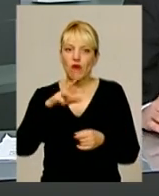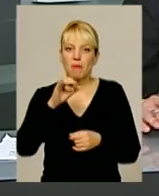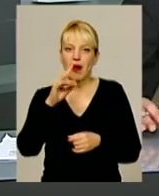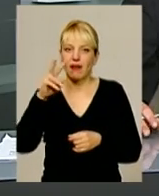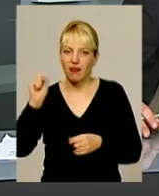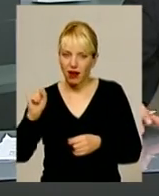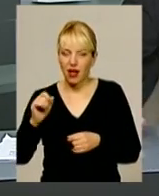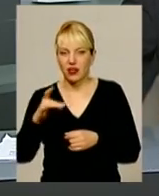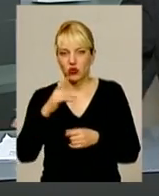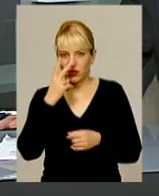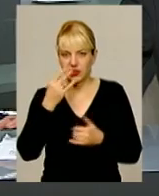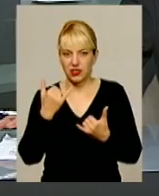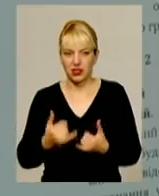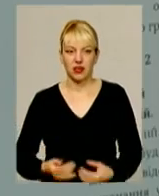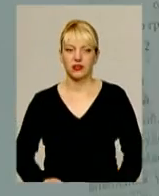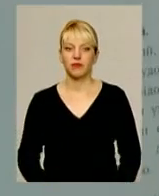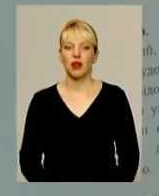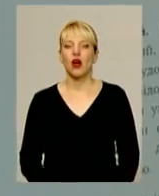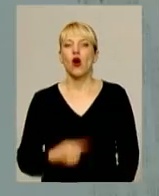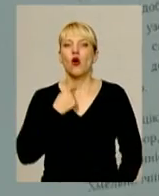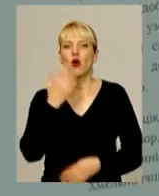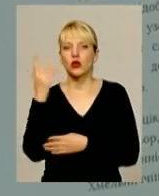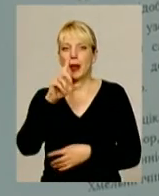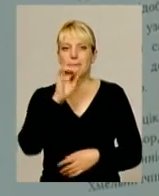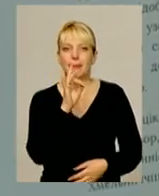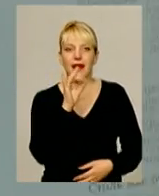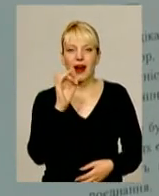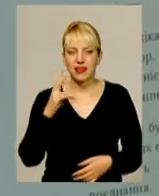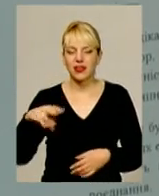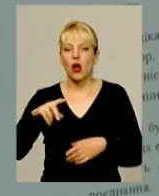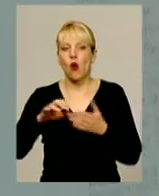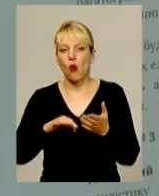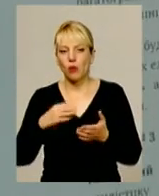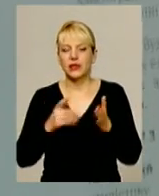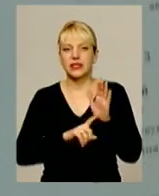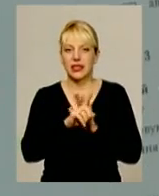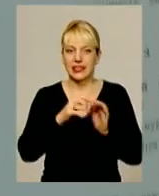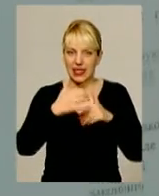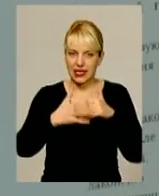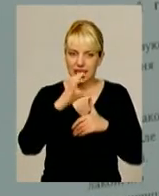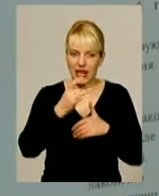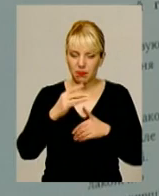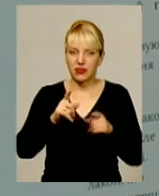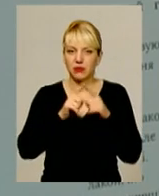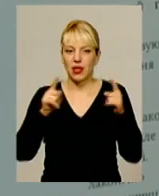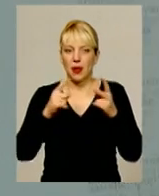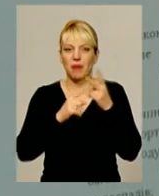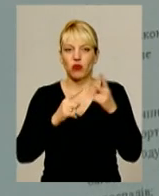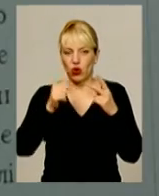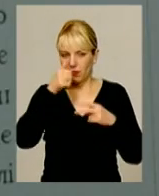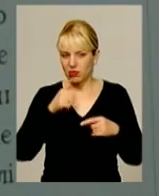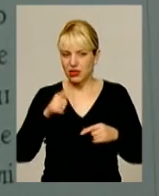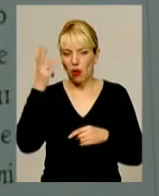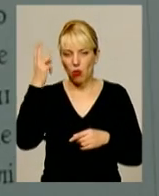за мить у сюжеті. Голосування за бренд області стартувало у середині серпня і тривало півтора місяці. За цей час